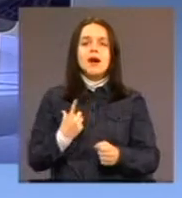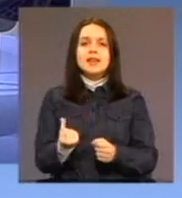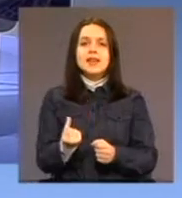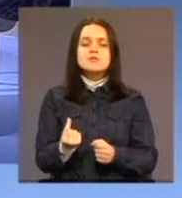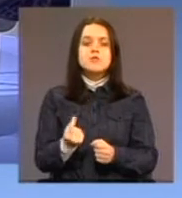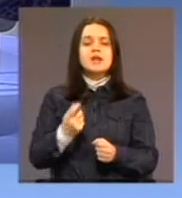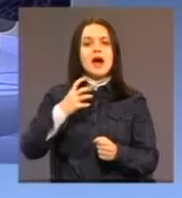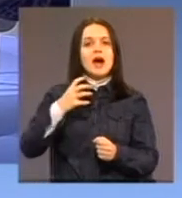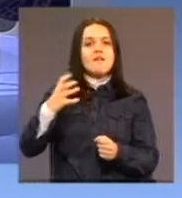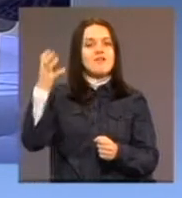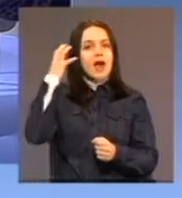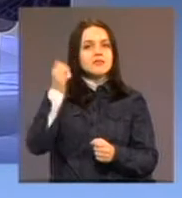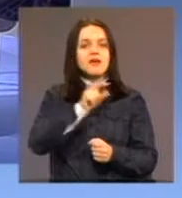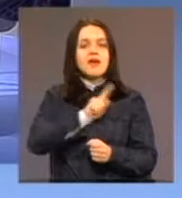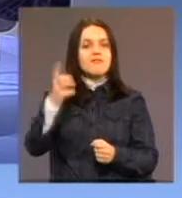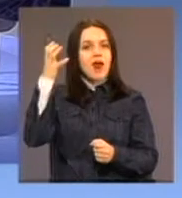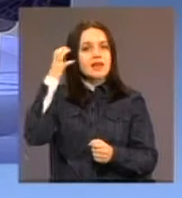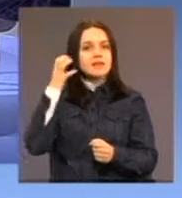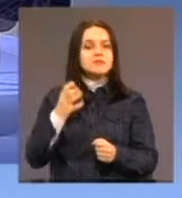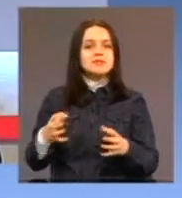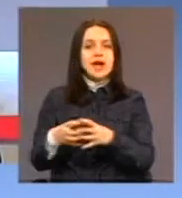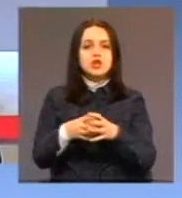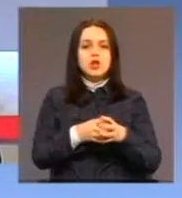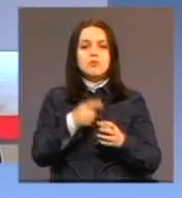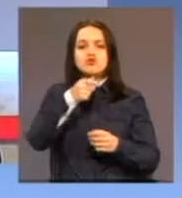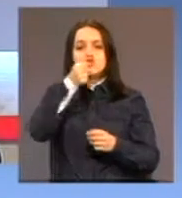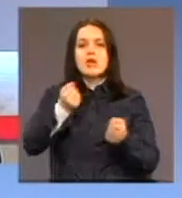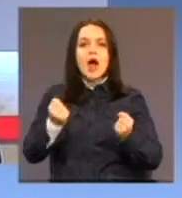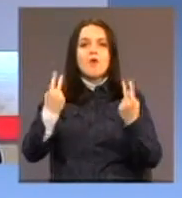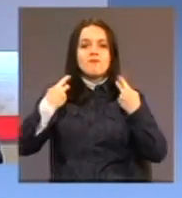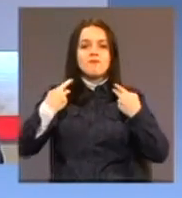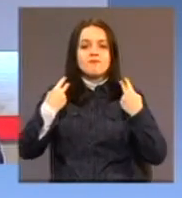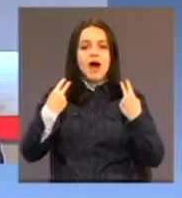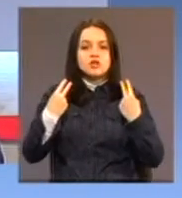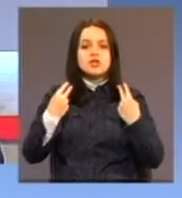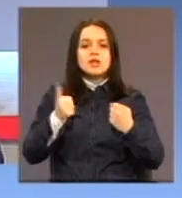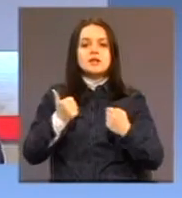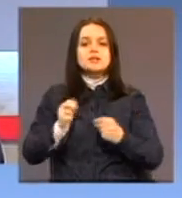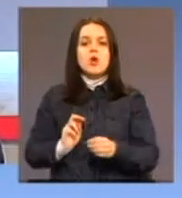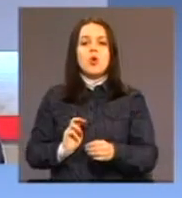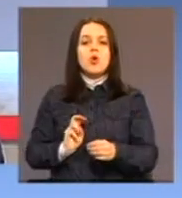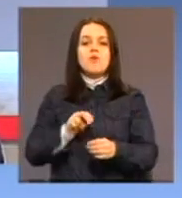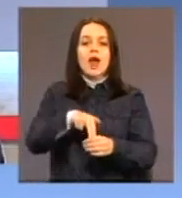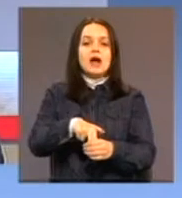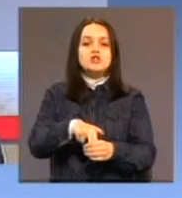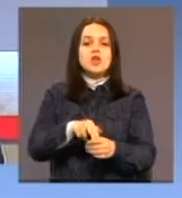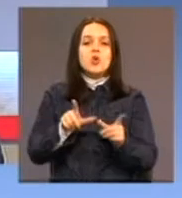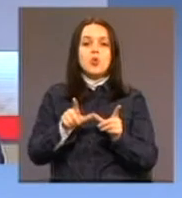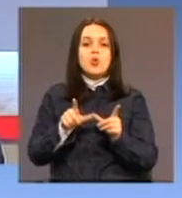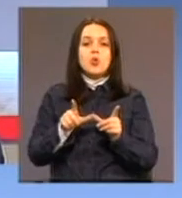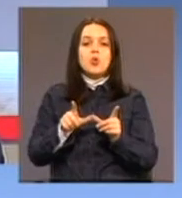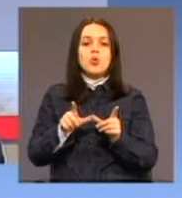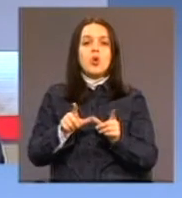sektorom i nevladinim sektorom. Ono što je posebno tu bitno, dakle, uvlačenje i